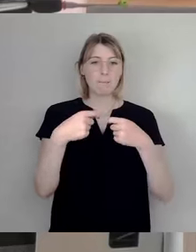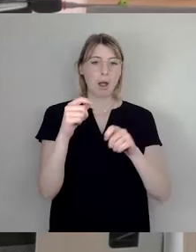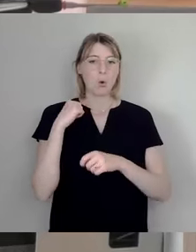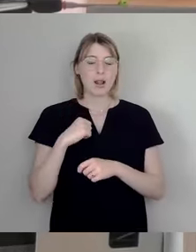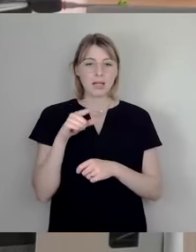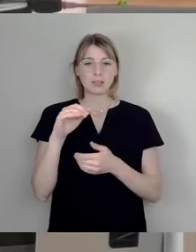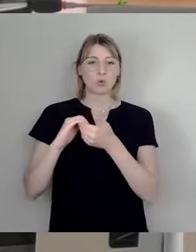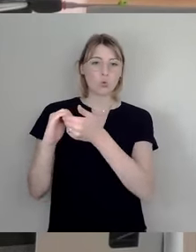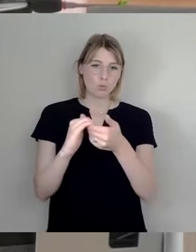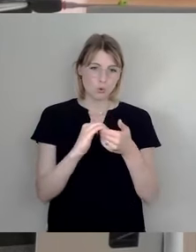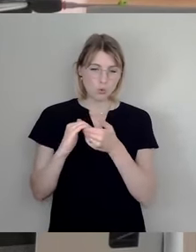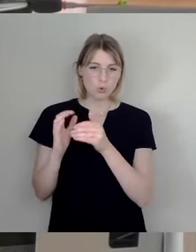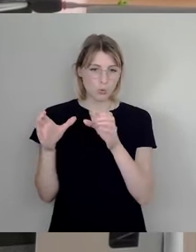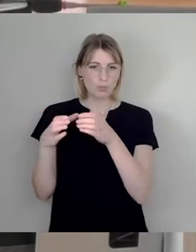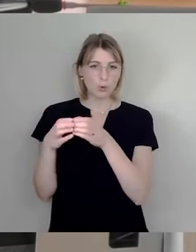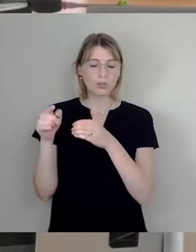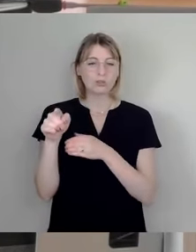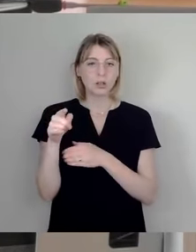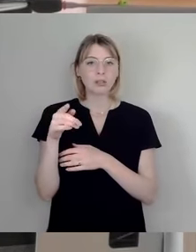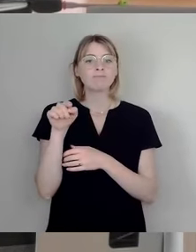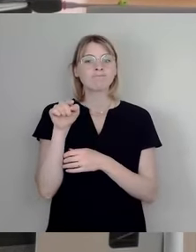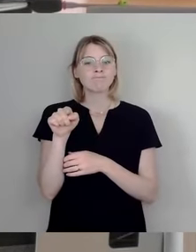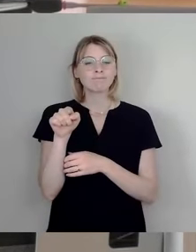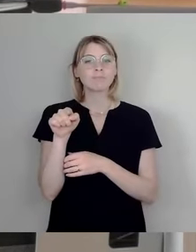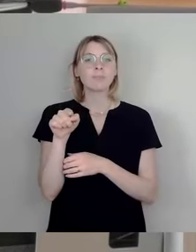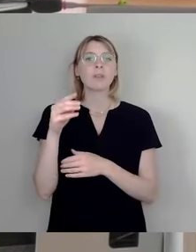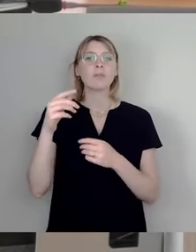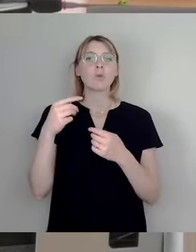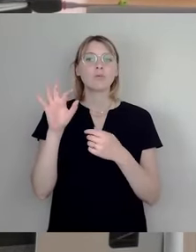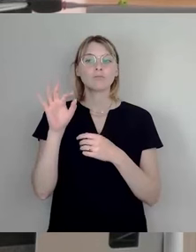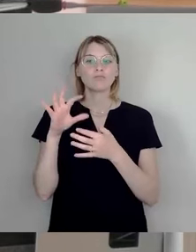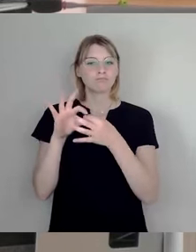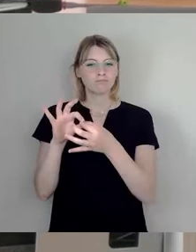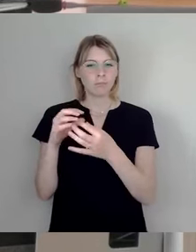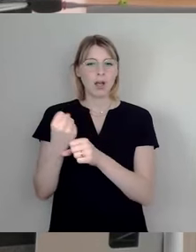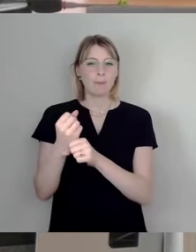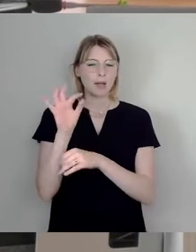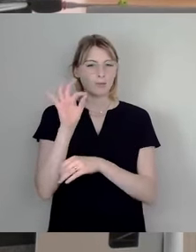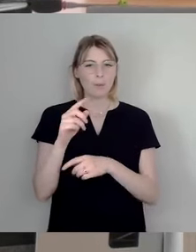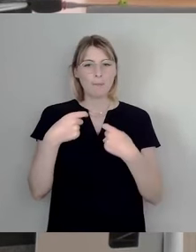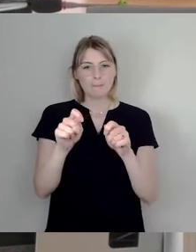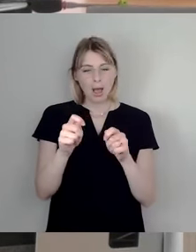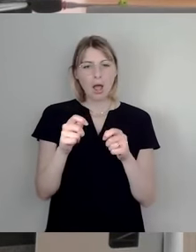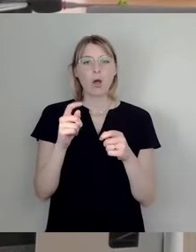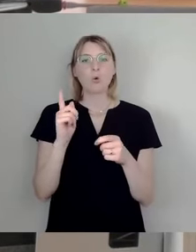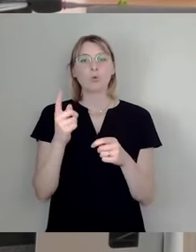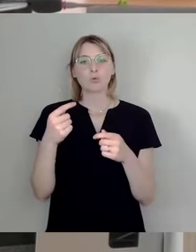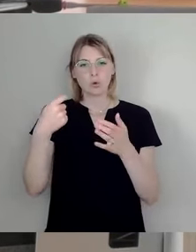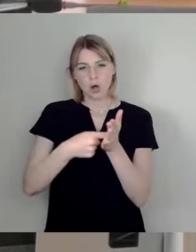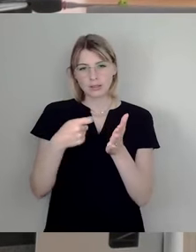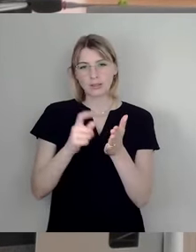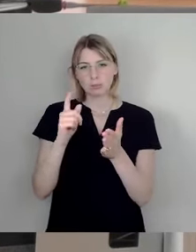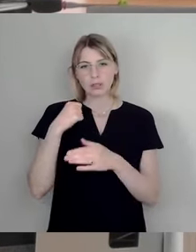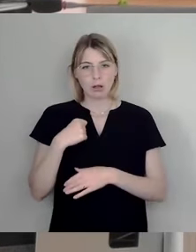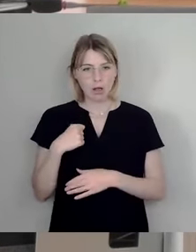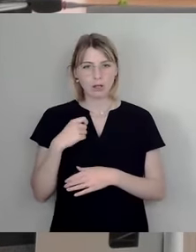Sie sind für den Bauunterhalt und für den Betrieb zuständig und sie müssen die Kosten dafür tragen. Das gilt nicht nur für die Straßen, das gilt auch für